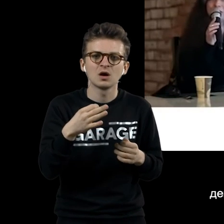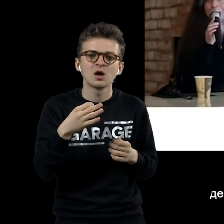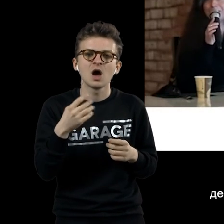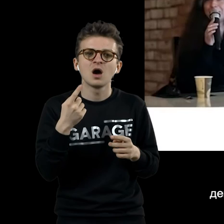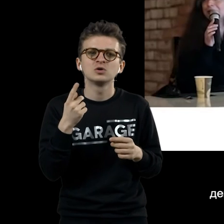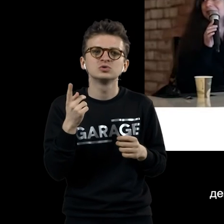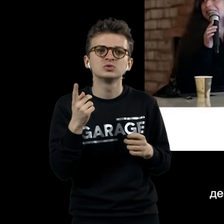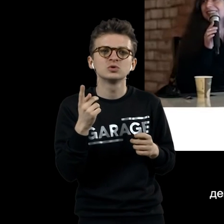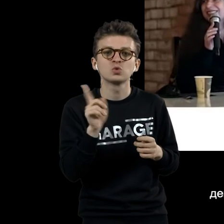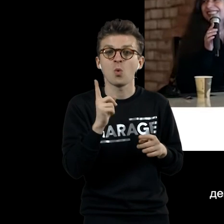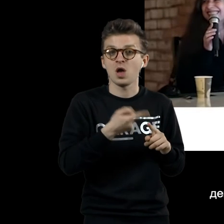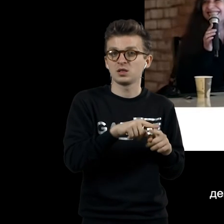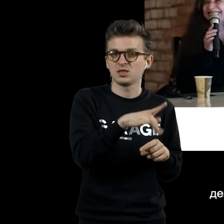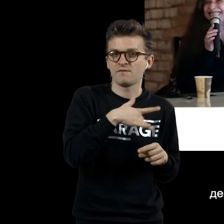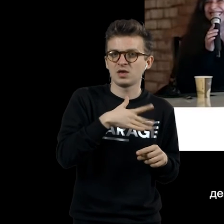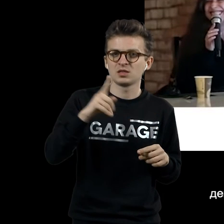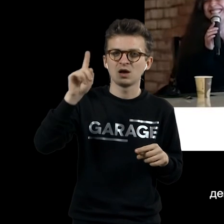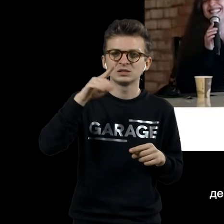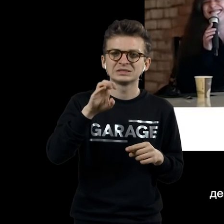Что это «Статуя свободы» факелом?